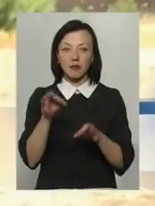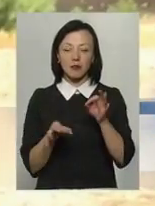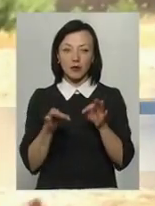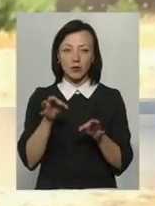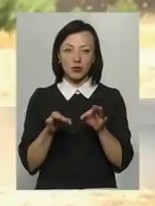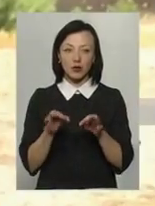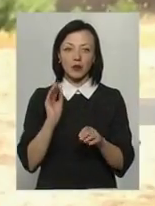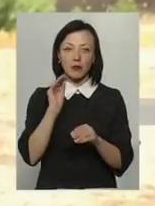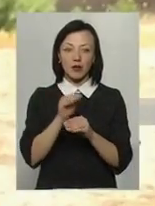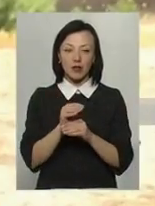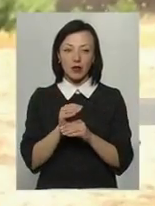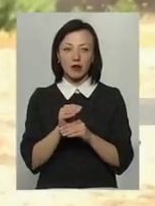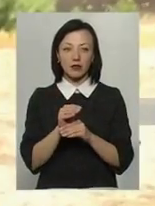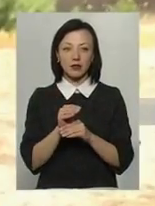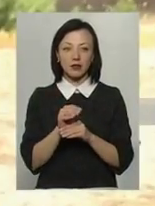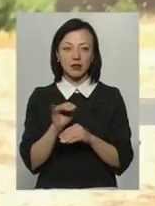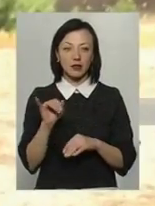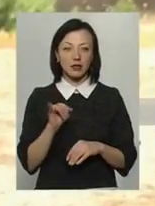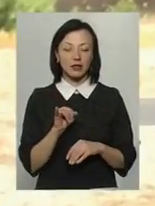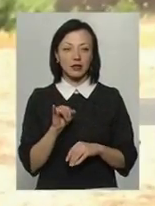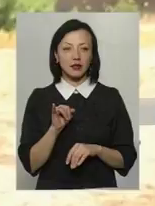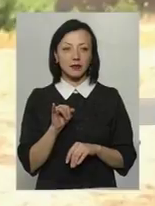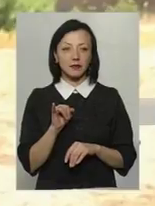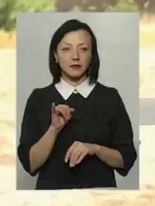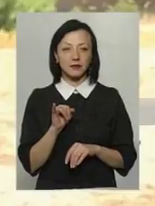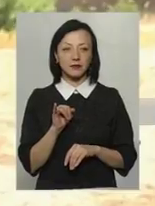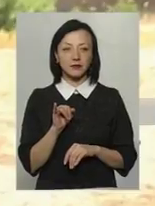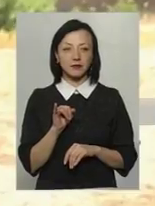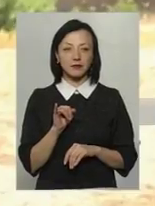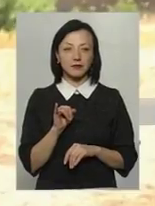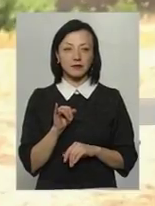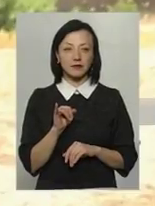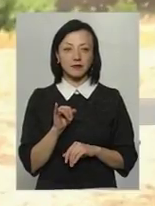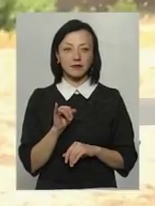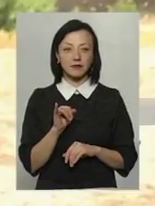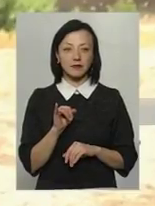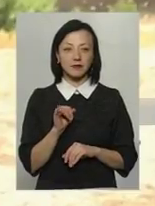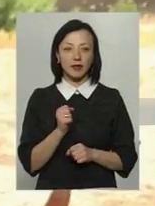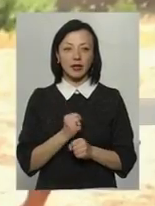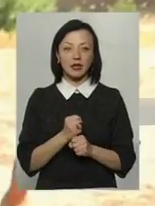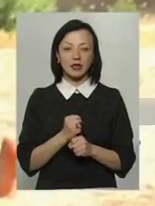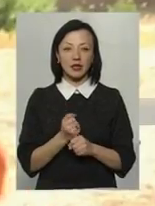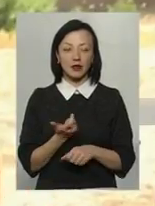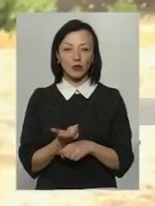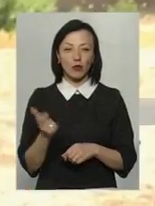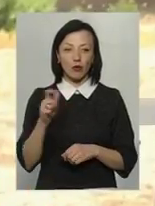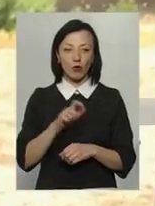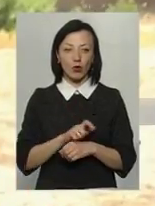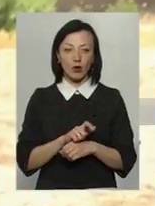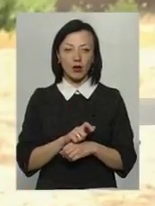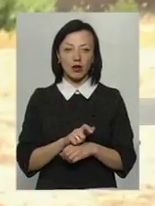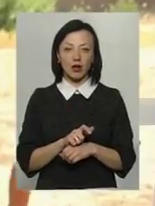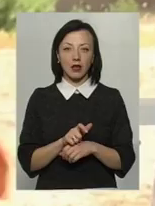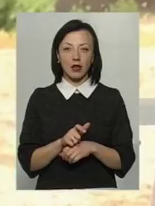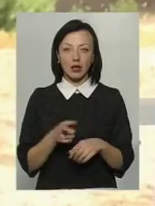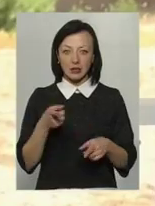наполняє і, скажімо так, робить це більш звичайно